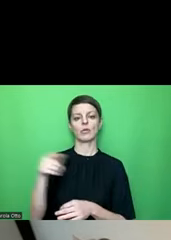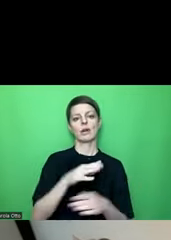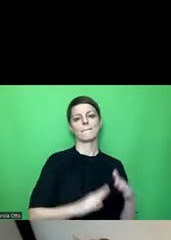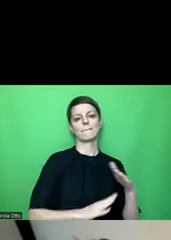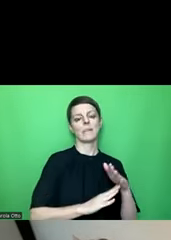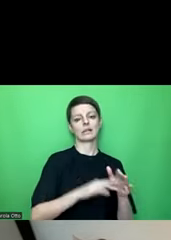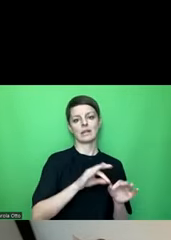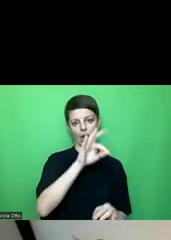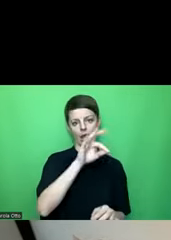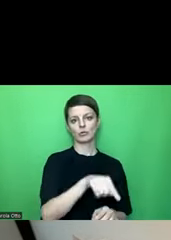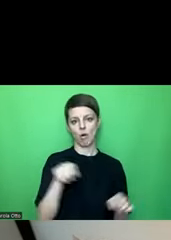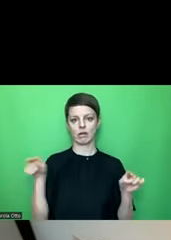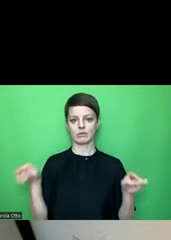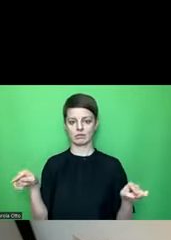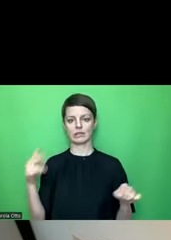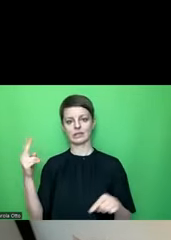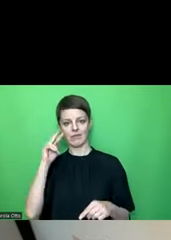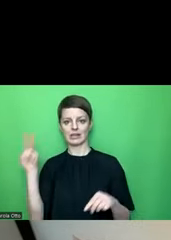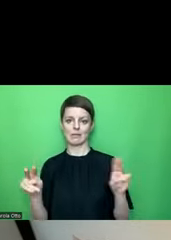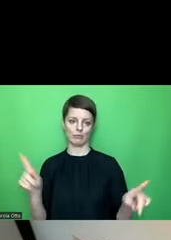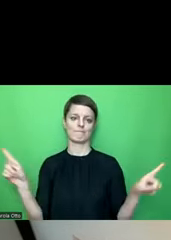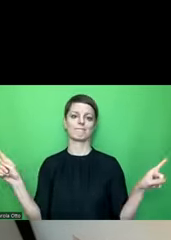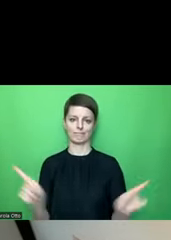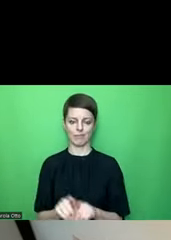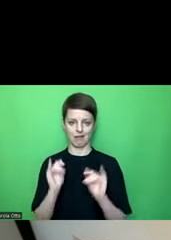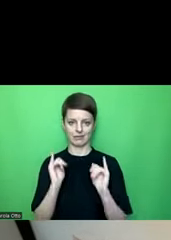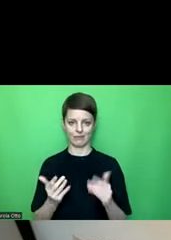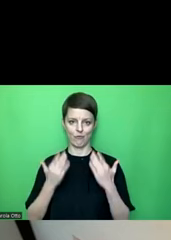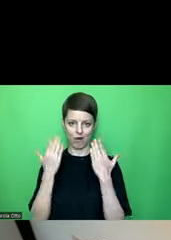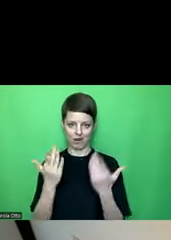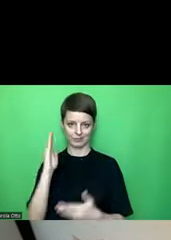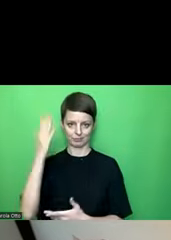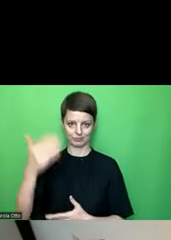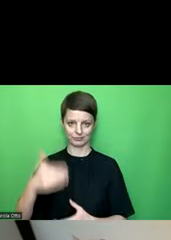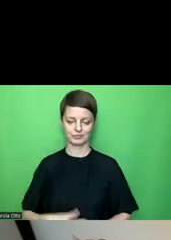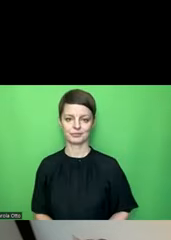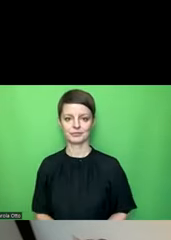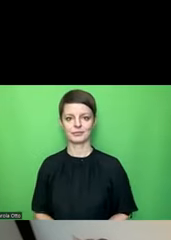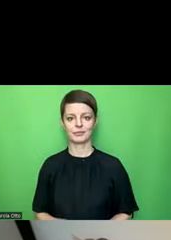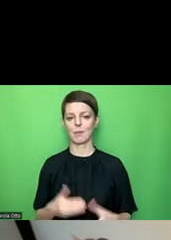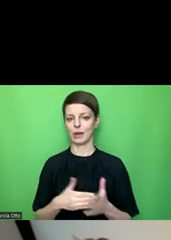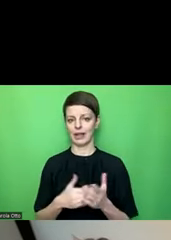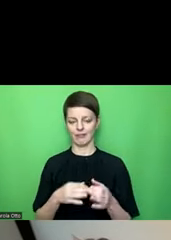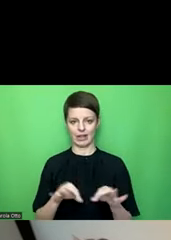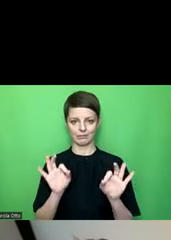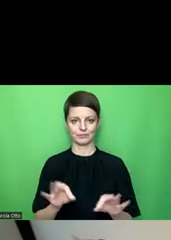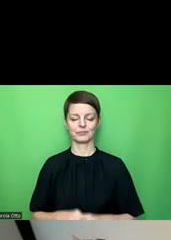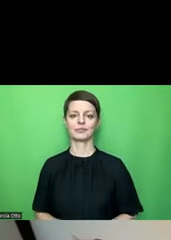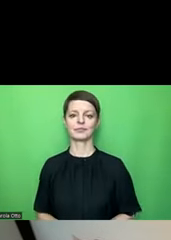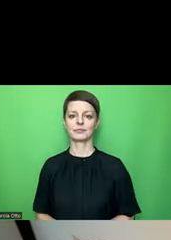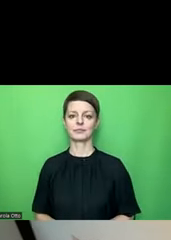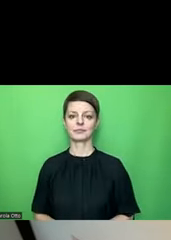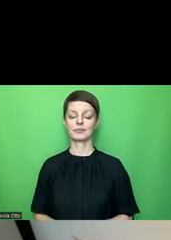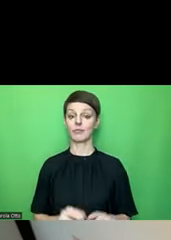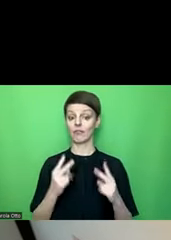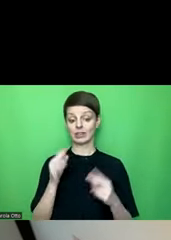und dann habe ich wieder jeweils zwei Dimensionen und dann kann ich damit arbeiten im Sinne der Barrierefreiheit. Also ein